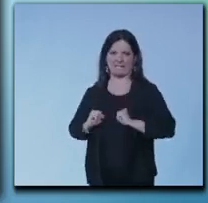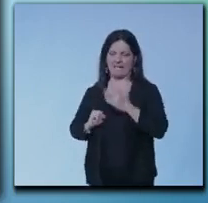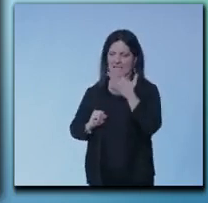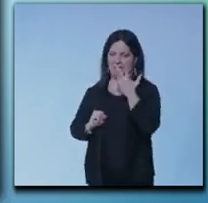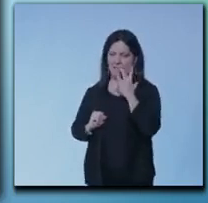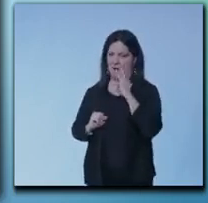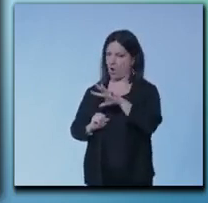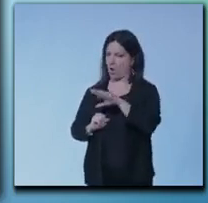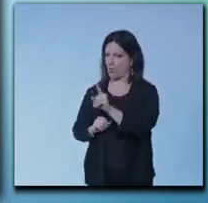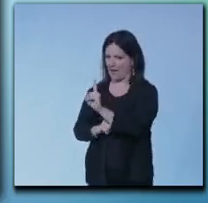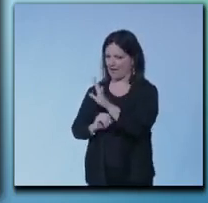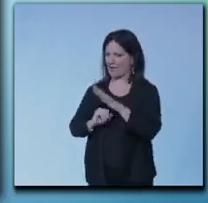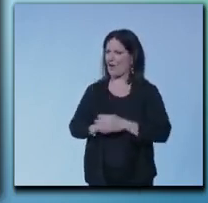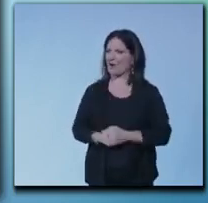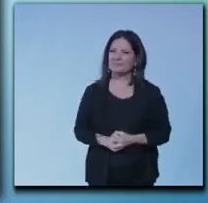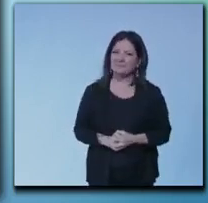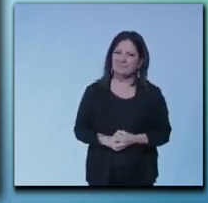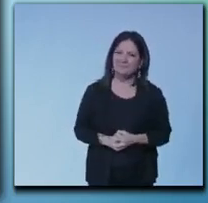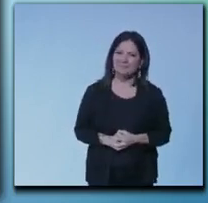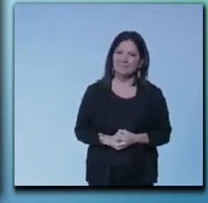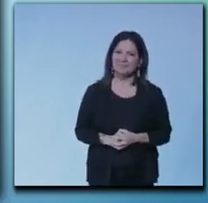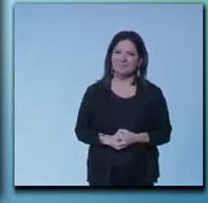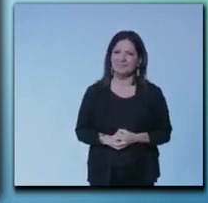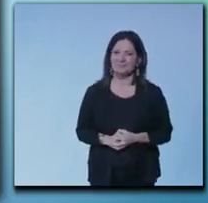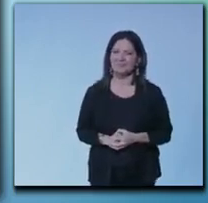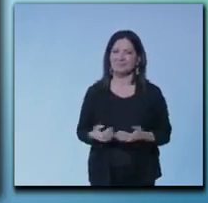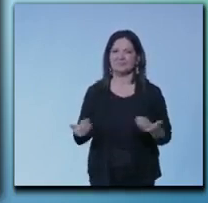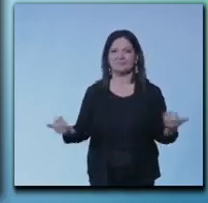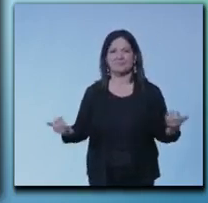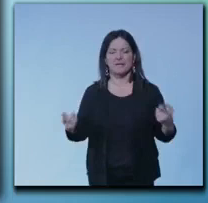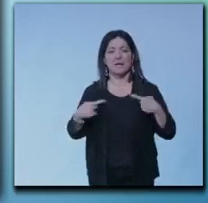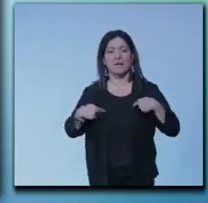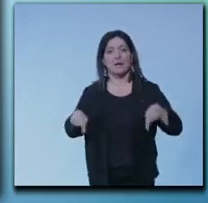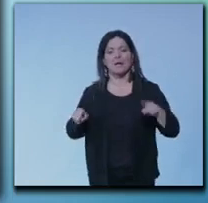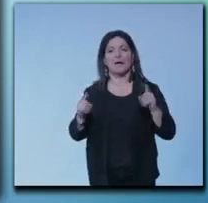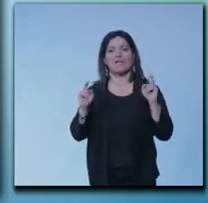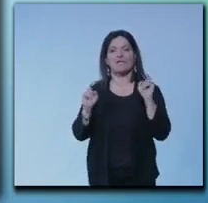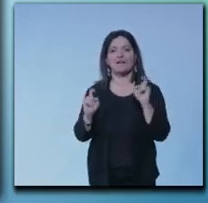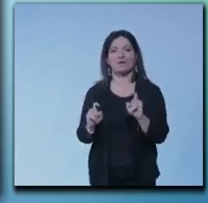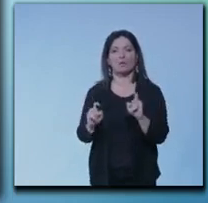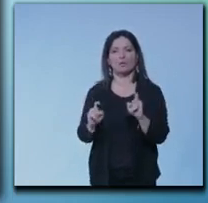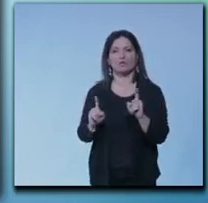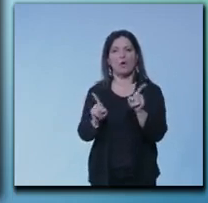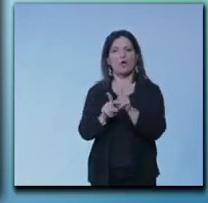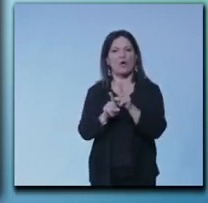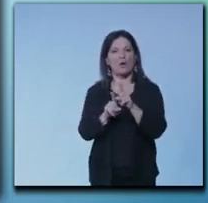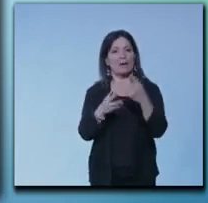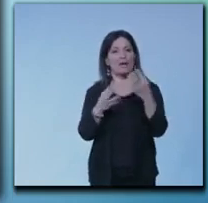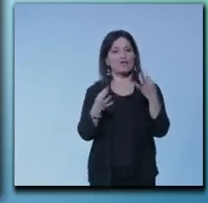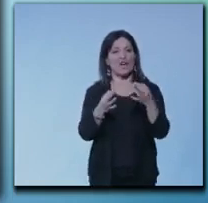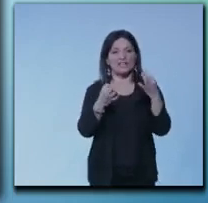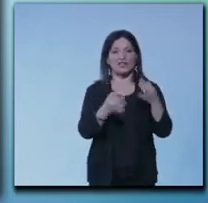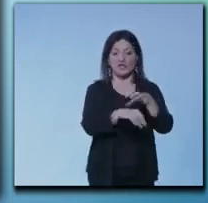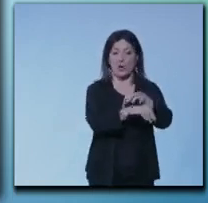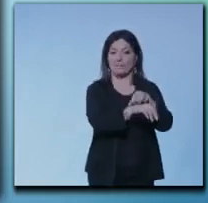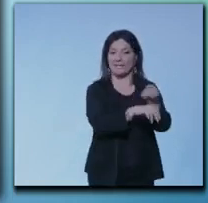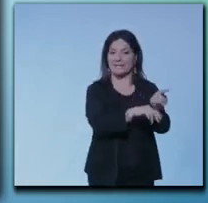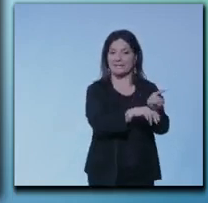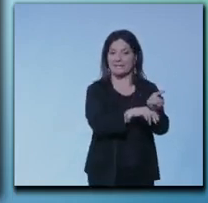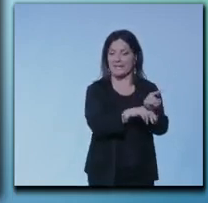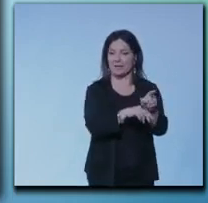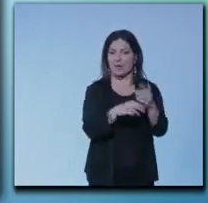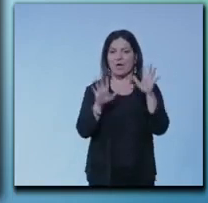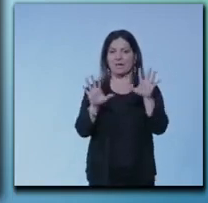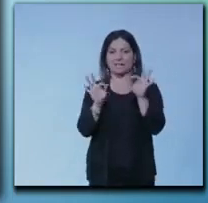Però sono venuto non come il protocollo del mio ministero, avevo ipotizzato dieci minuti prima dell